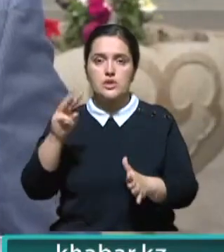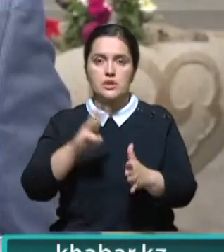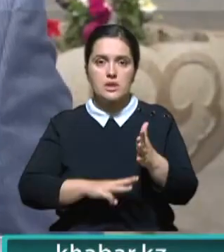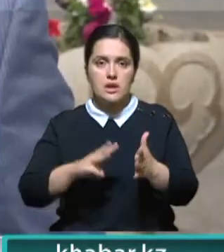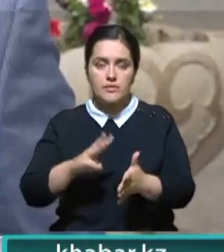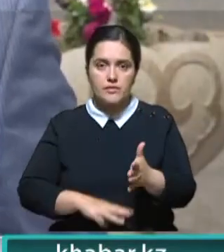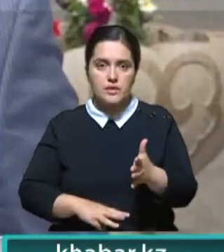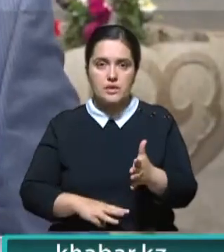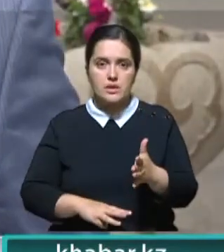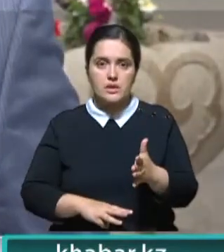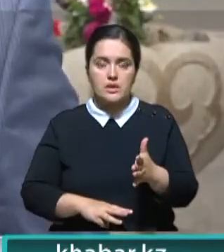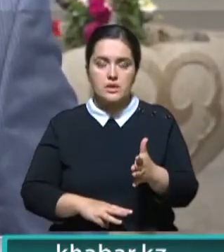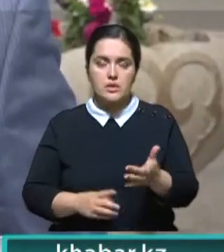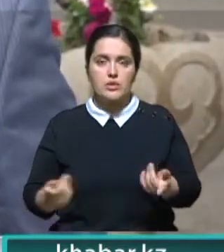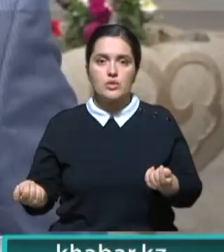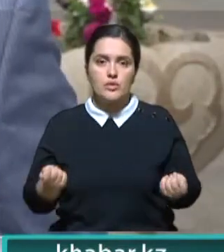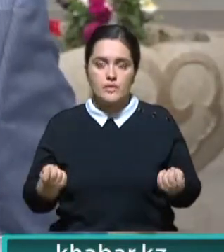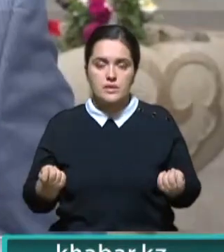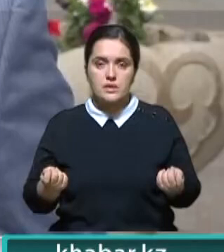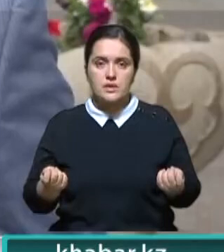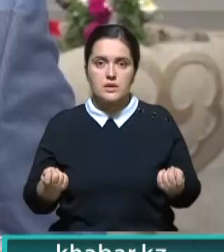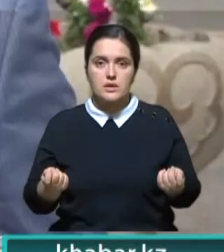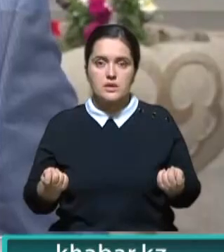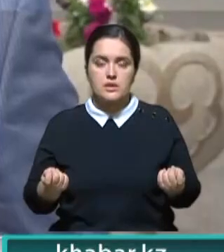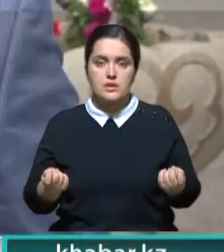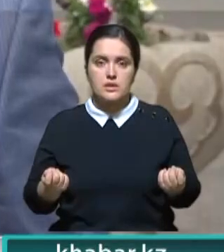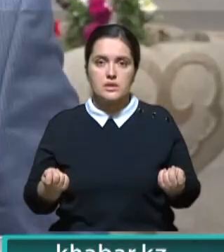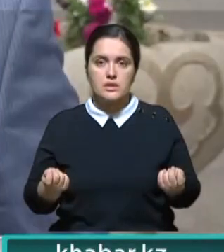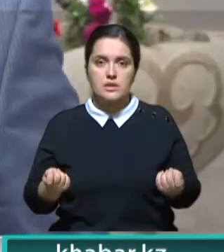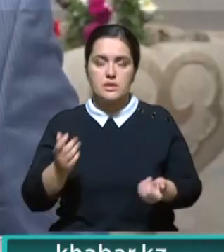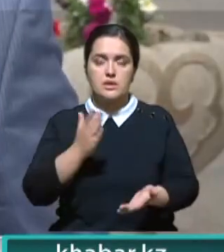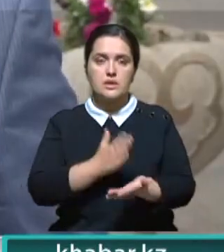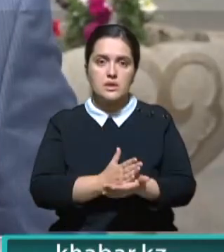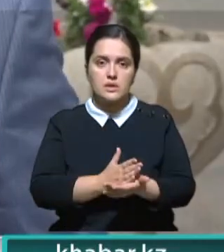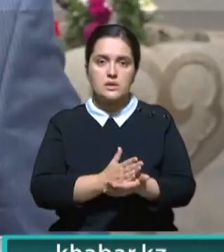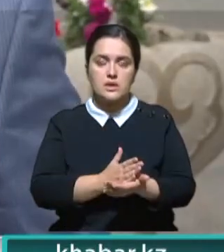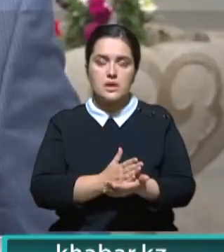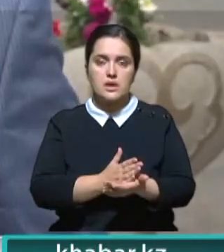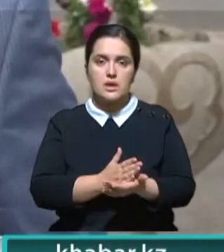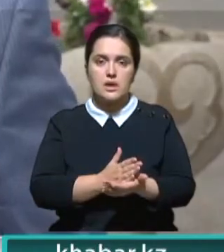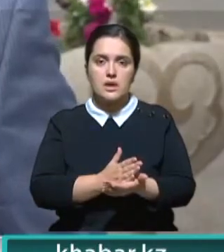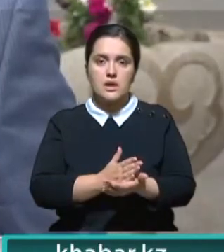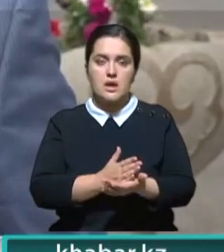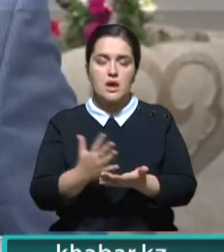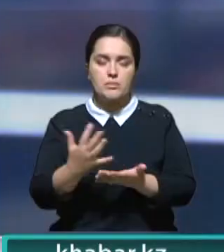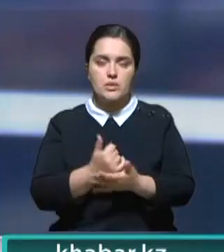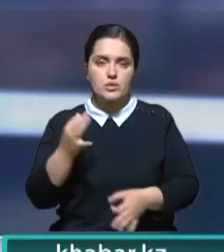в отношении руководства отдела. Имеются частные определения судов.